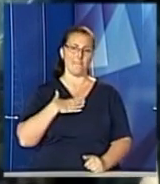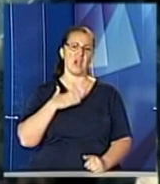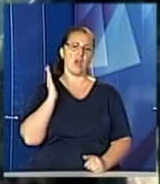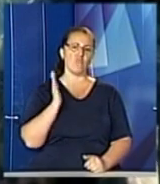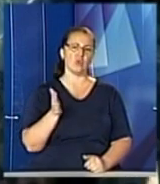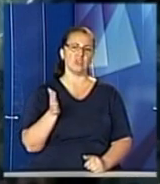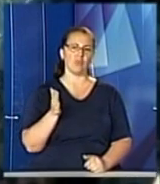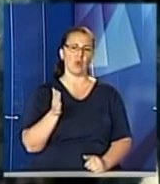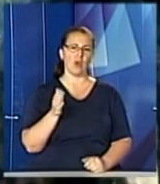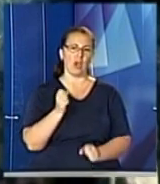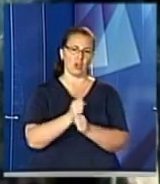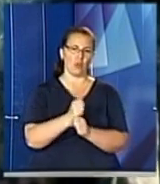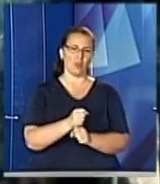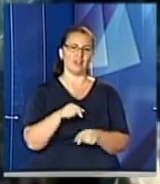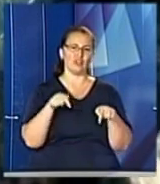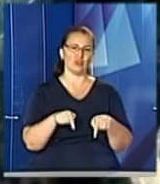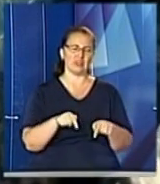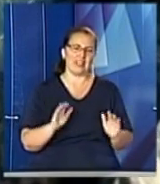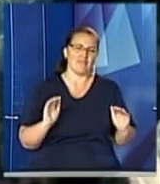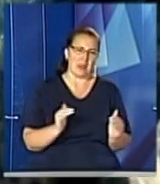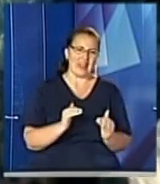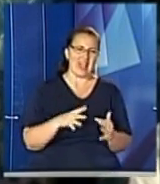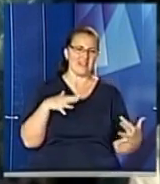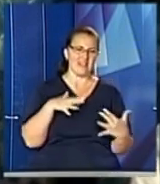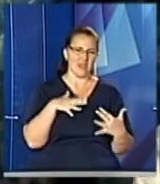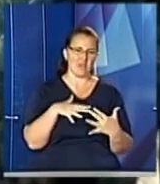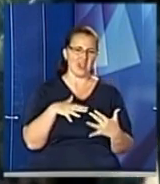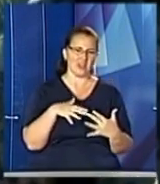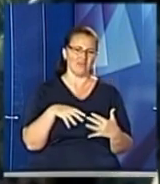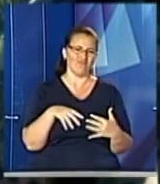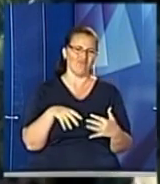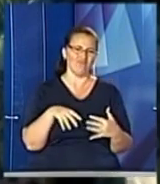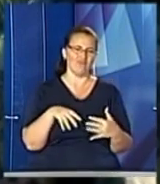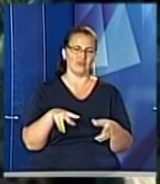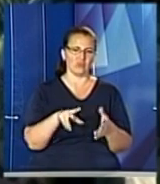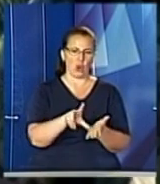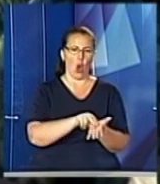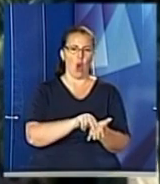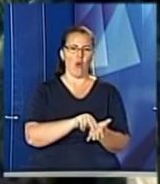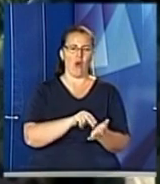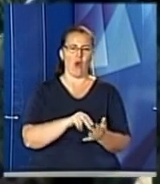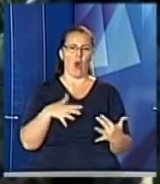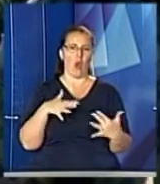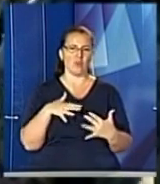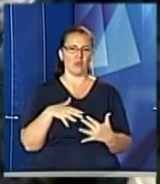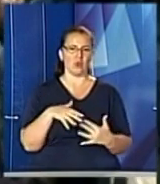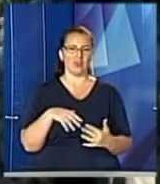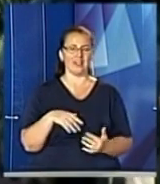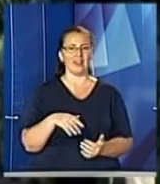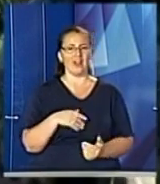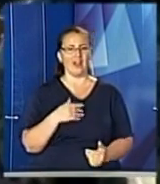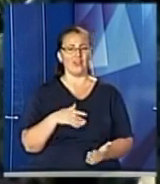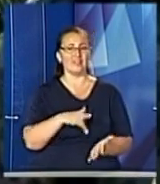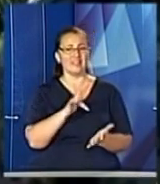зробити тут маленький такий бій, відтворимо, щоб в цілях таких, щоб